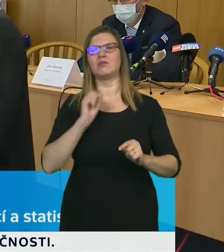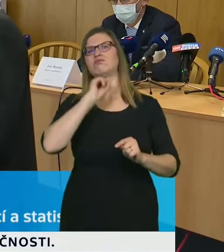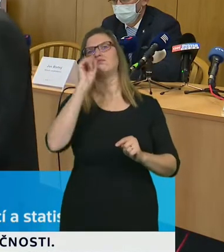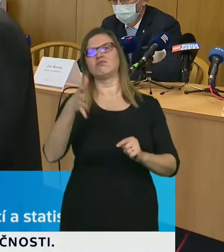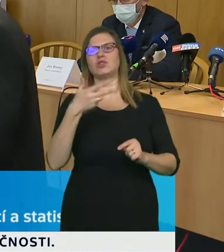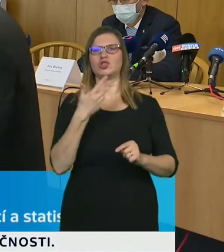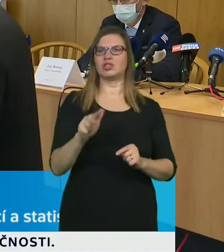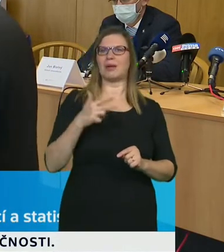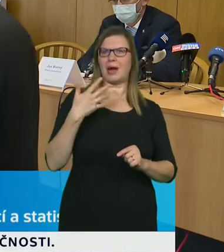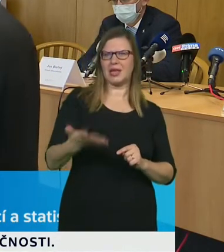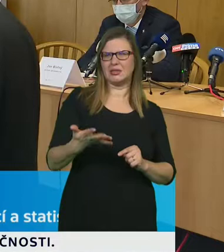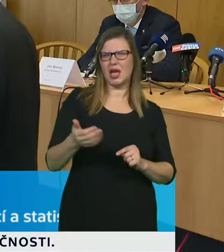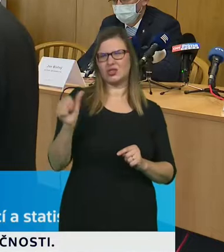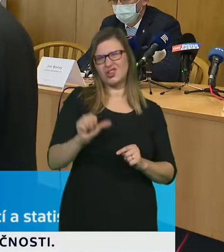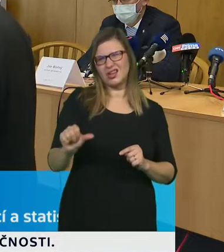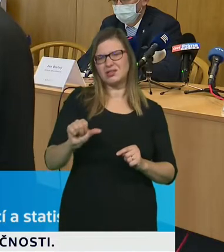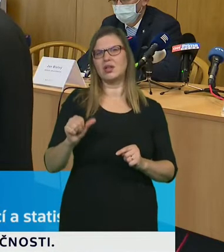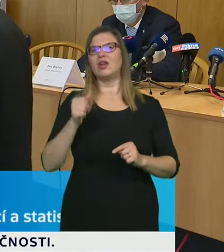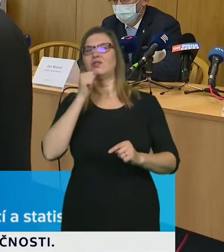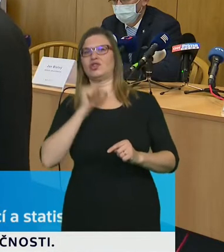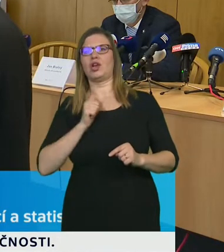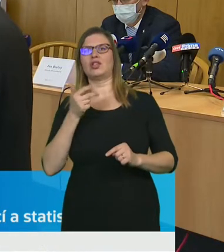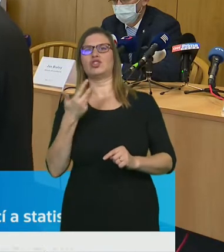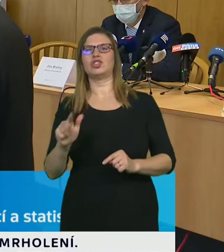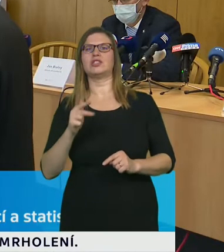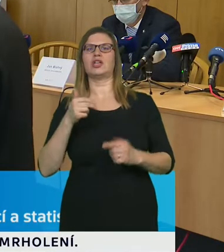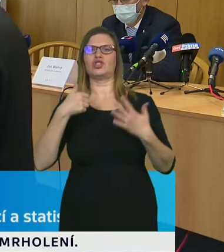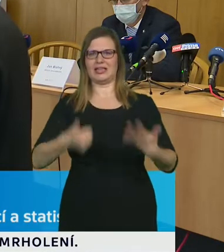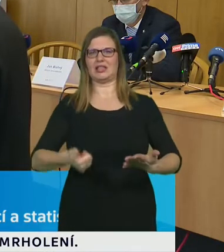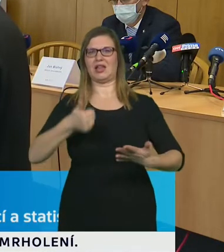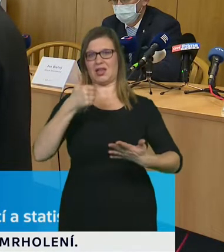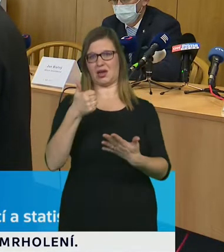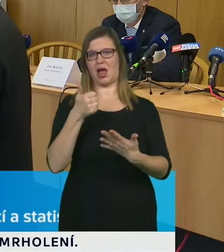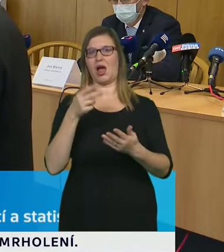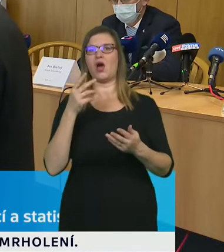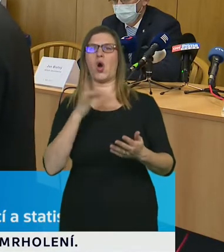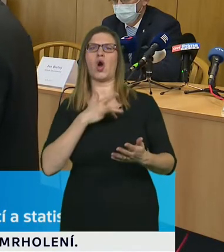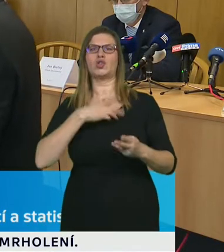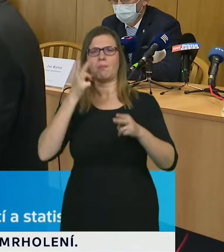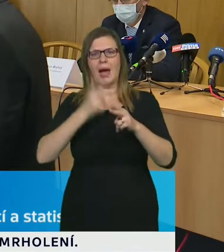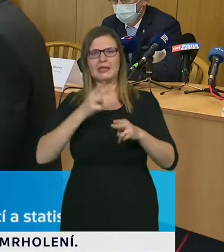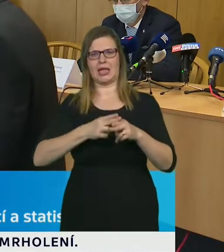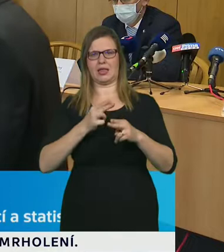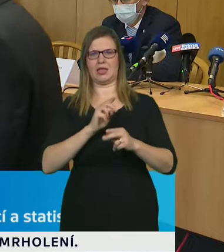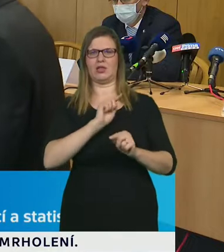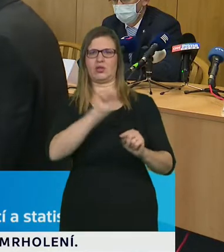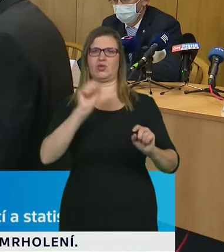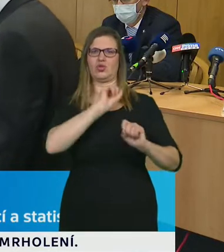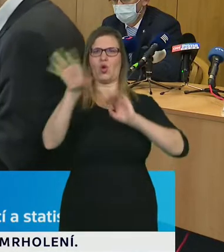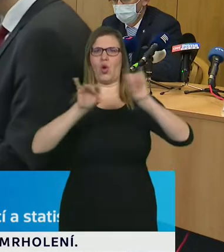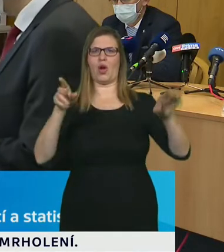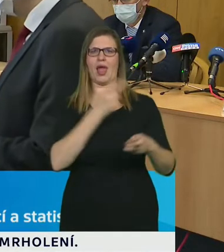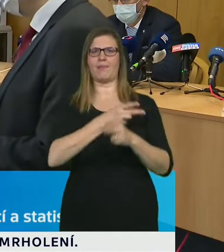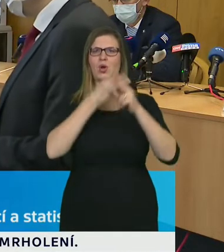341 a uvidíme, jaký ten vývoj bude. Bohužel ta predikce je negativní, tedy